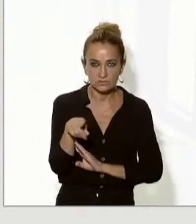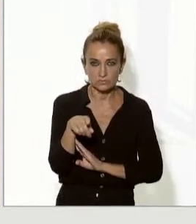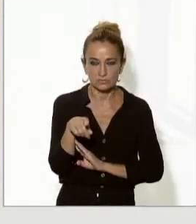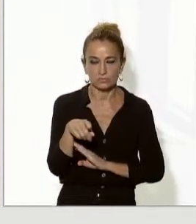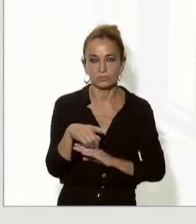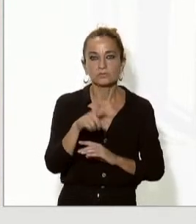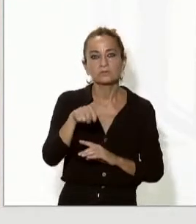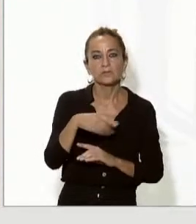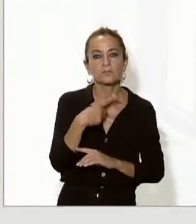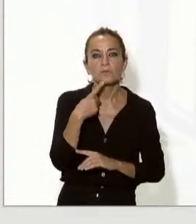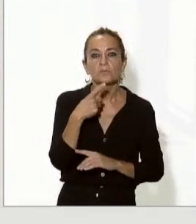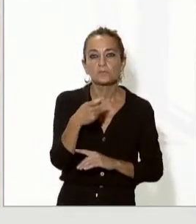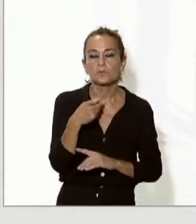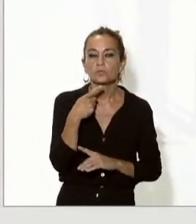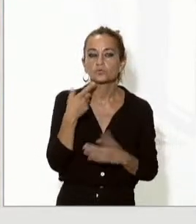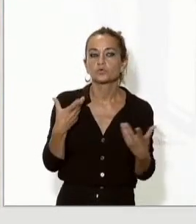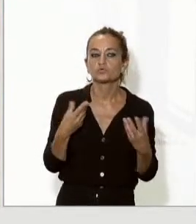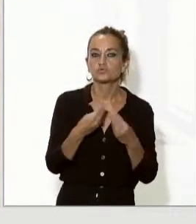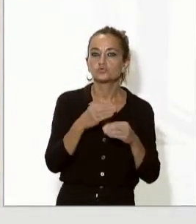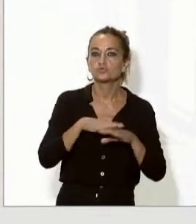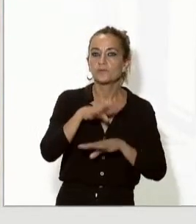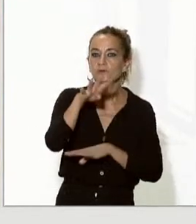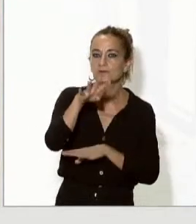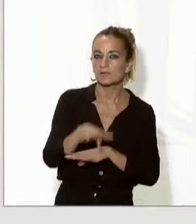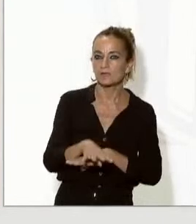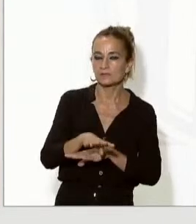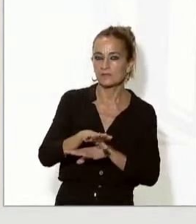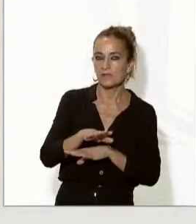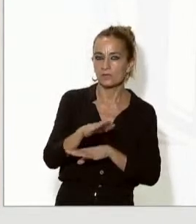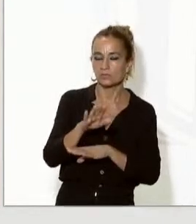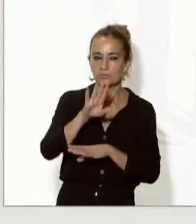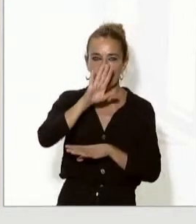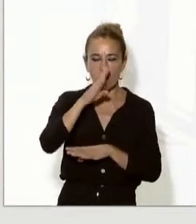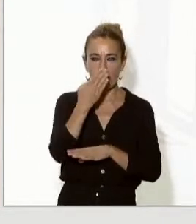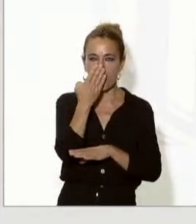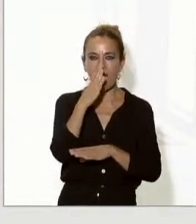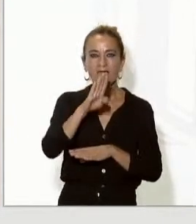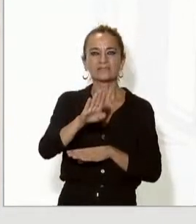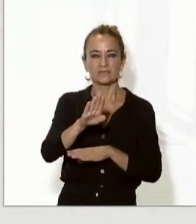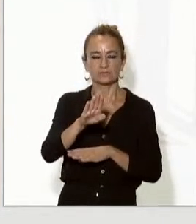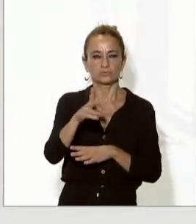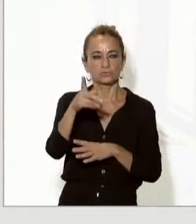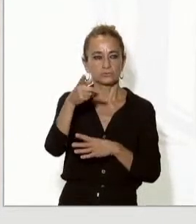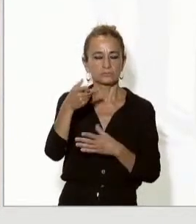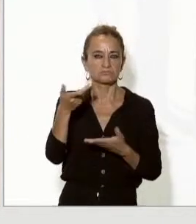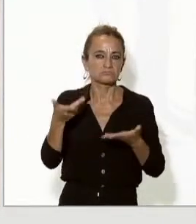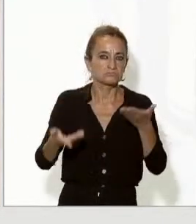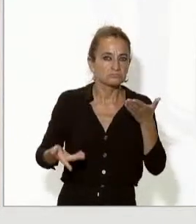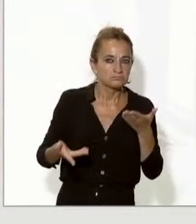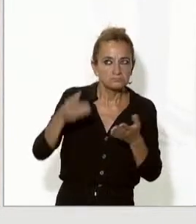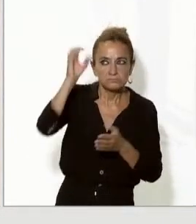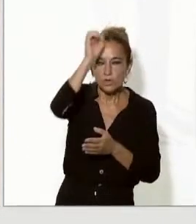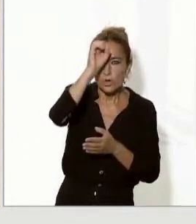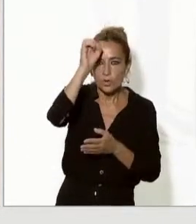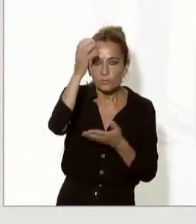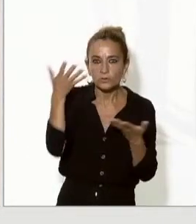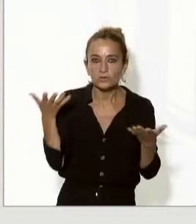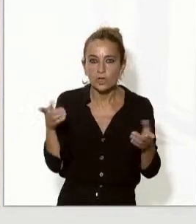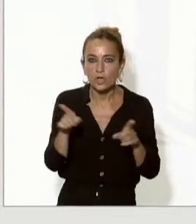valora l'actitud també de Junts per Catalunya de cara a aquestes negociacions si creu vostè com a president i com a dirigent d